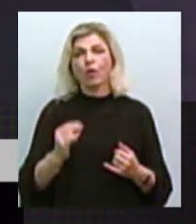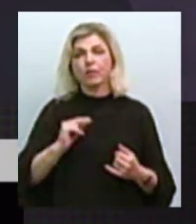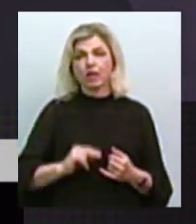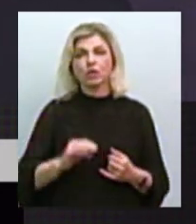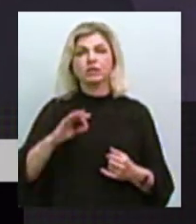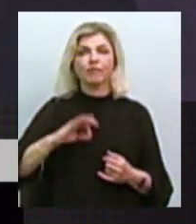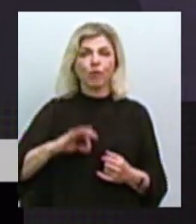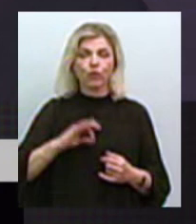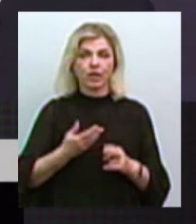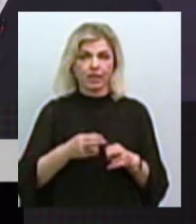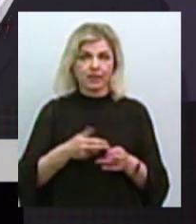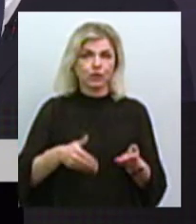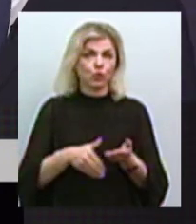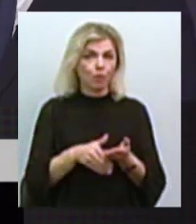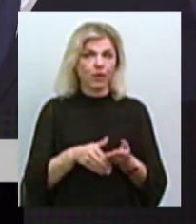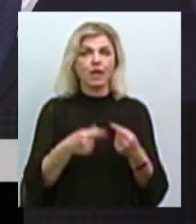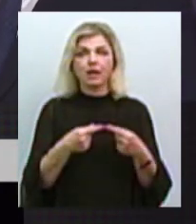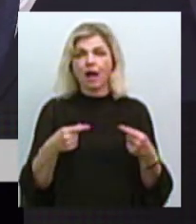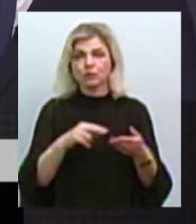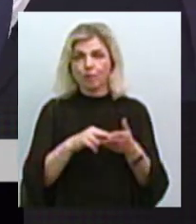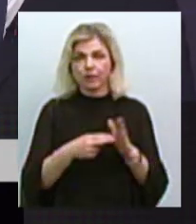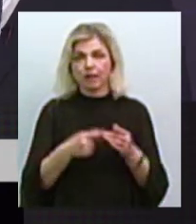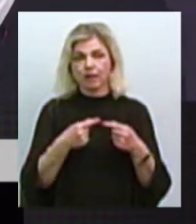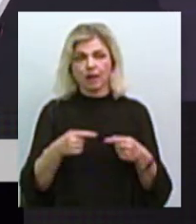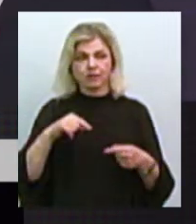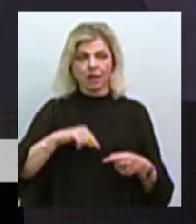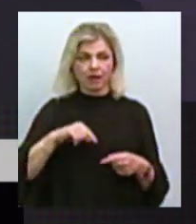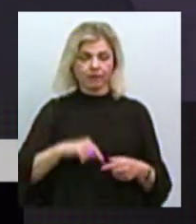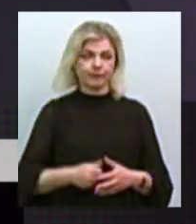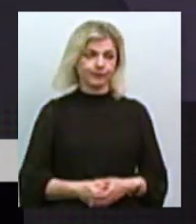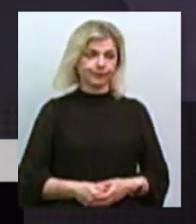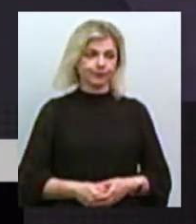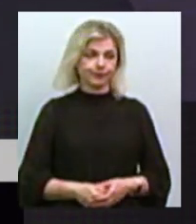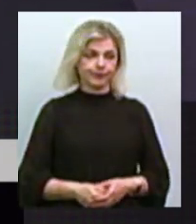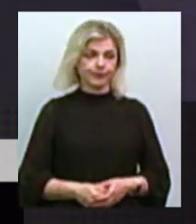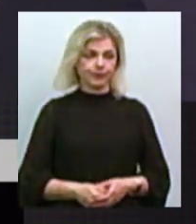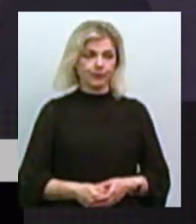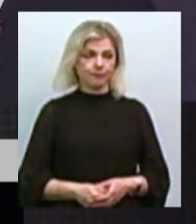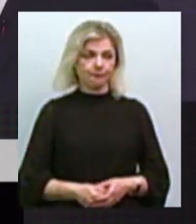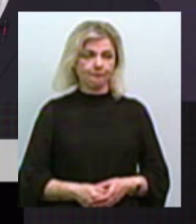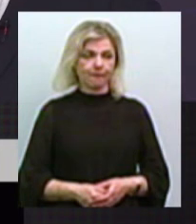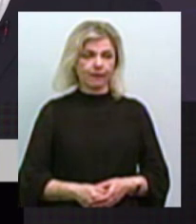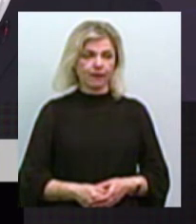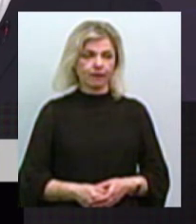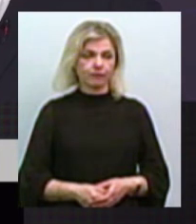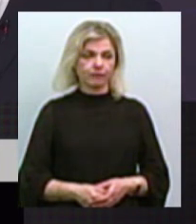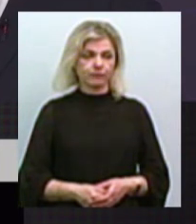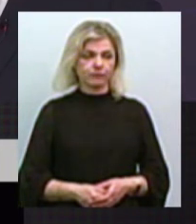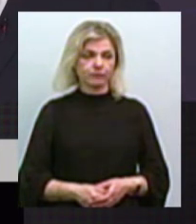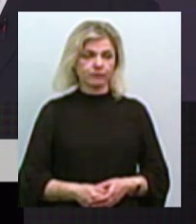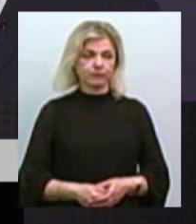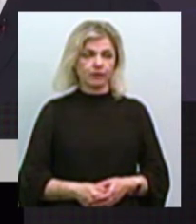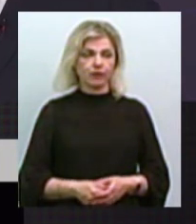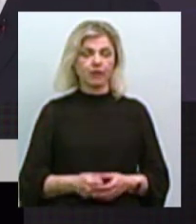використовуємо ці інструменти різного плану, різного характеру. Останнє уточнення в цьому віднощенні, яким виміром, чим саме